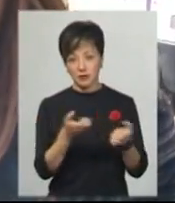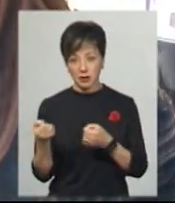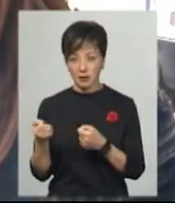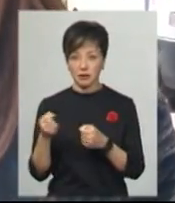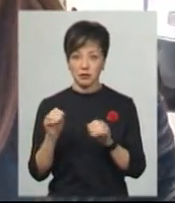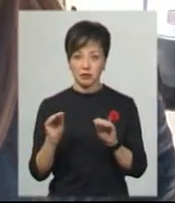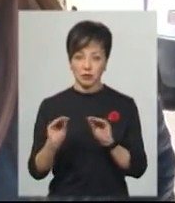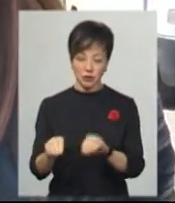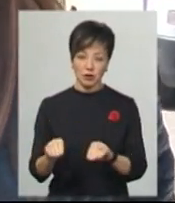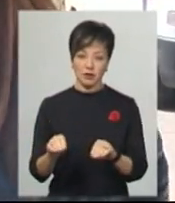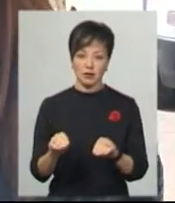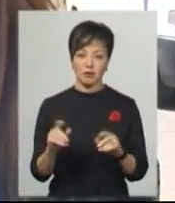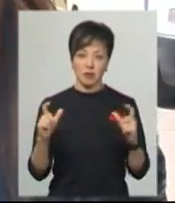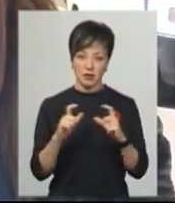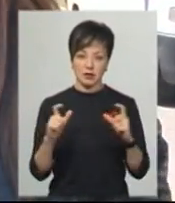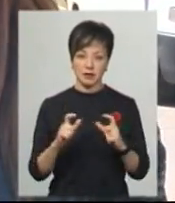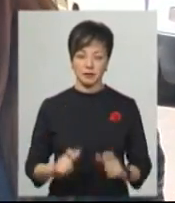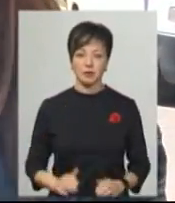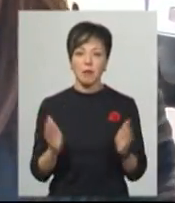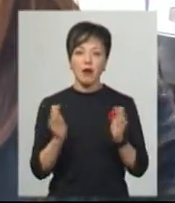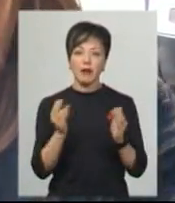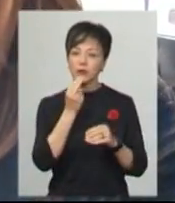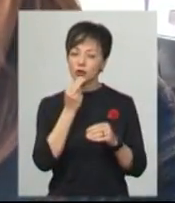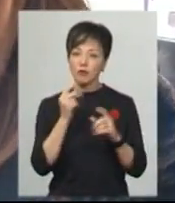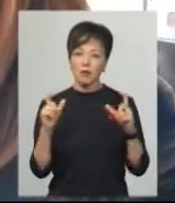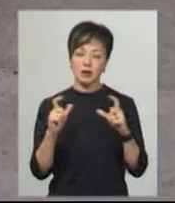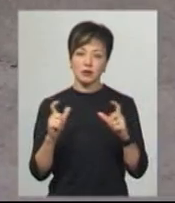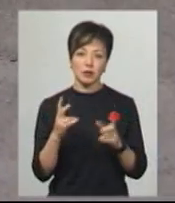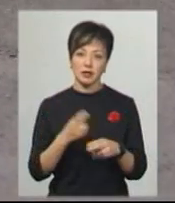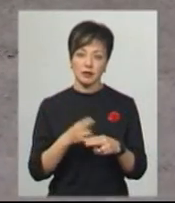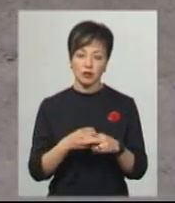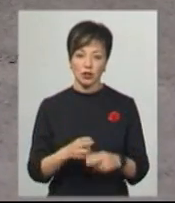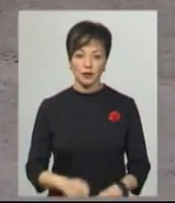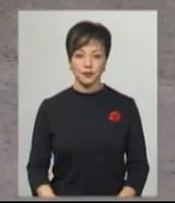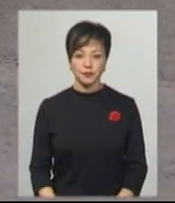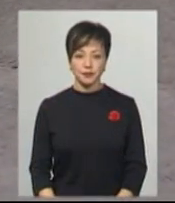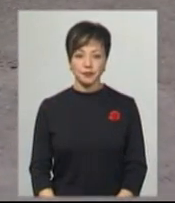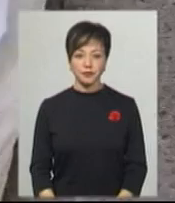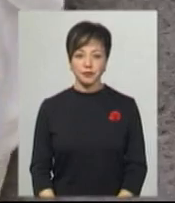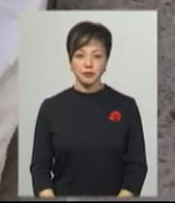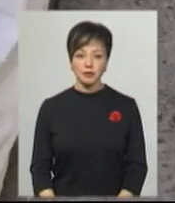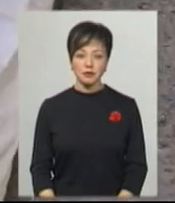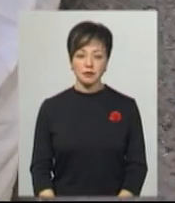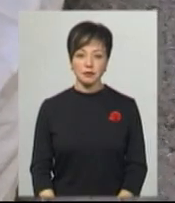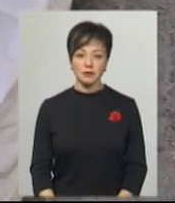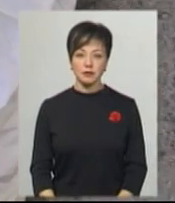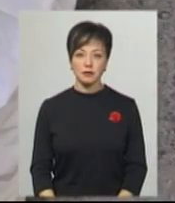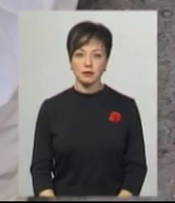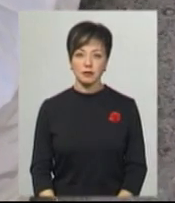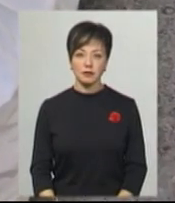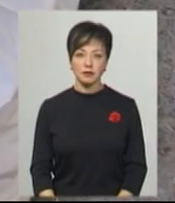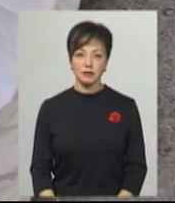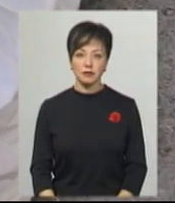довели і поставили би в таких невеличких магазинчиках, щоб не заважали. Леся Боровець, Юрій Чорний. Новини на Суспільному.